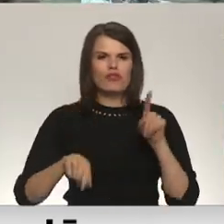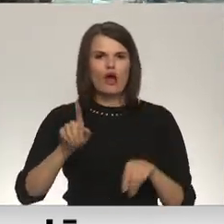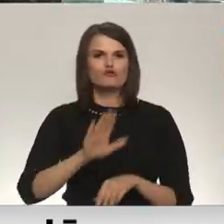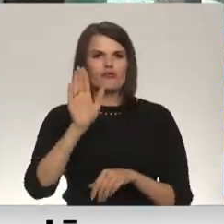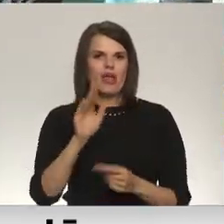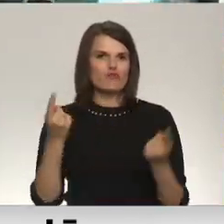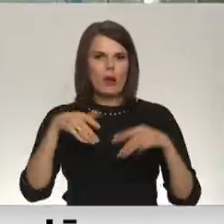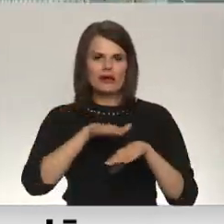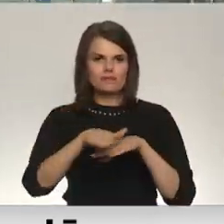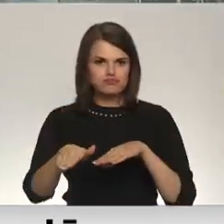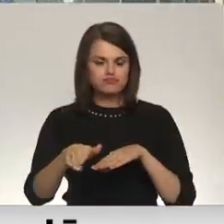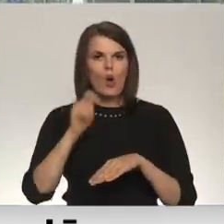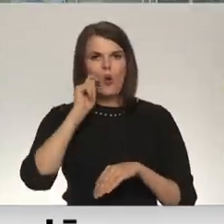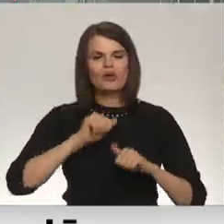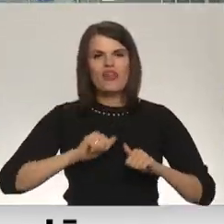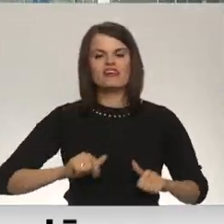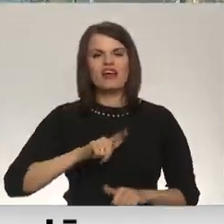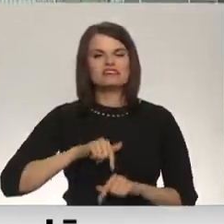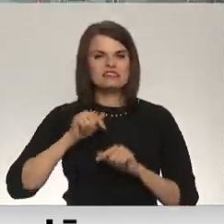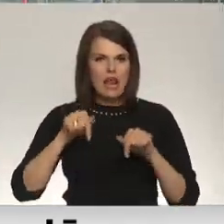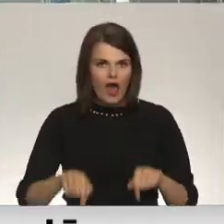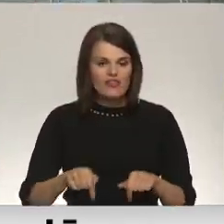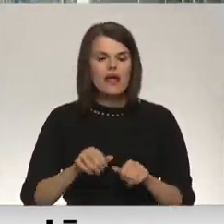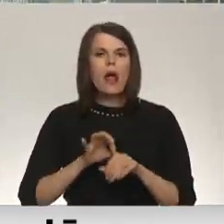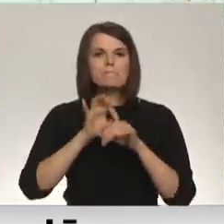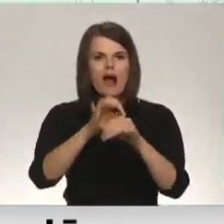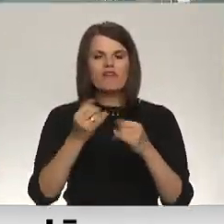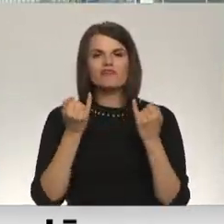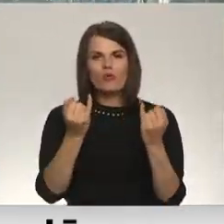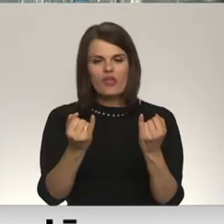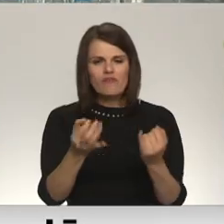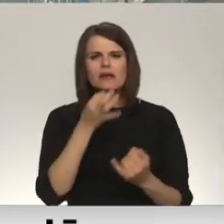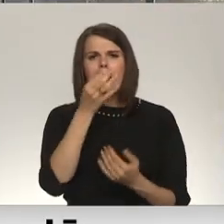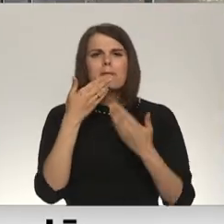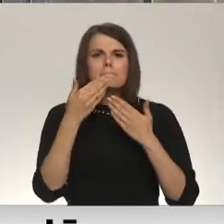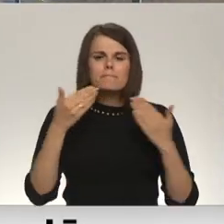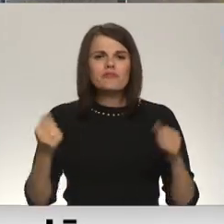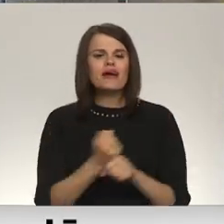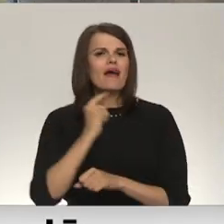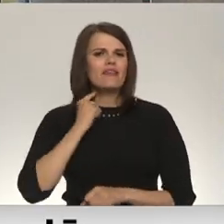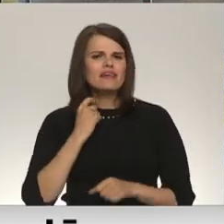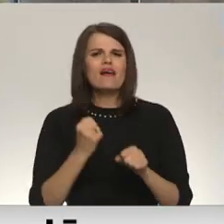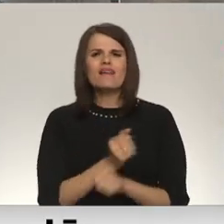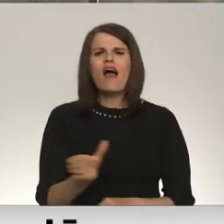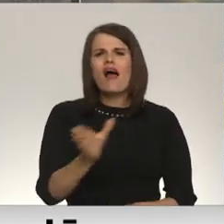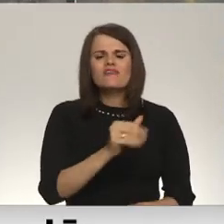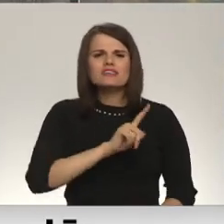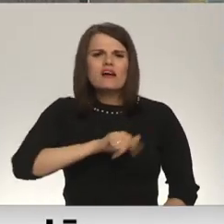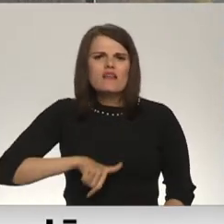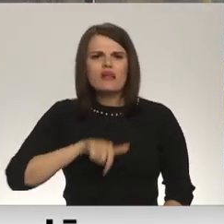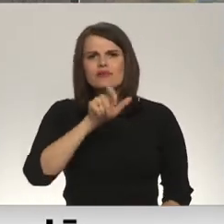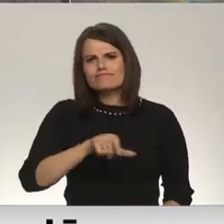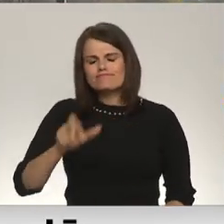svēstnieks Latvijā Oleksandrs Mišķenko, pavadot dāvinājumu uz Ukraina, pateicās gan Rīgas, gan visas Latvijas iedzīvotājiem par sniegto palīdzību,